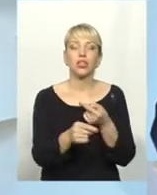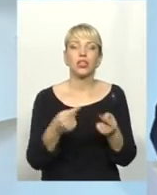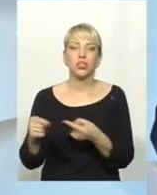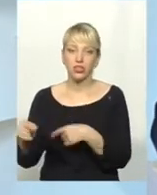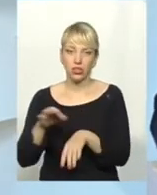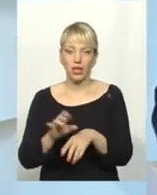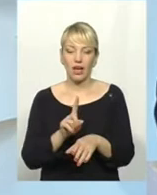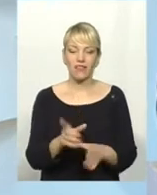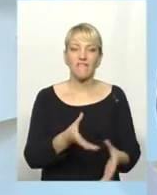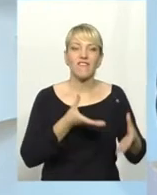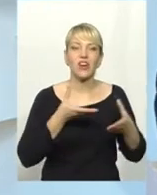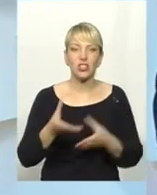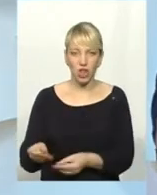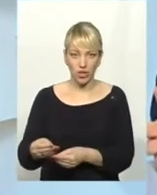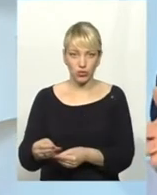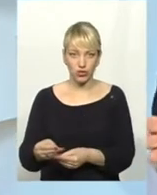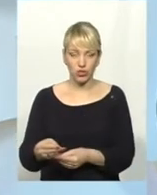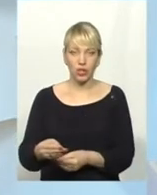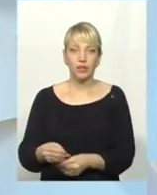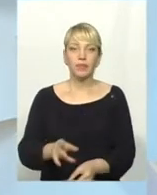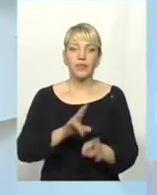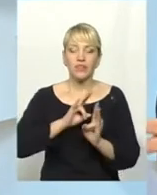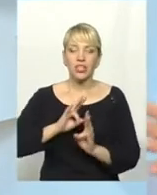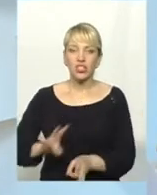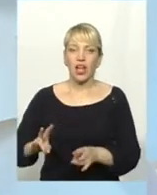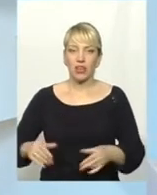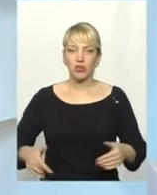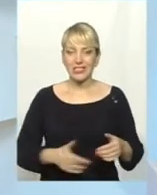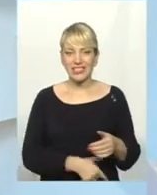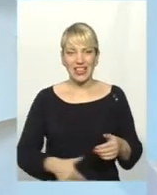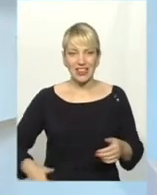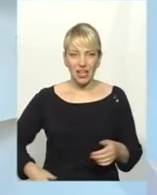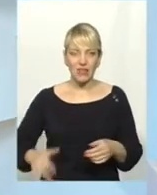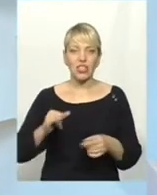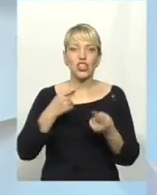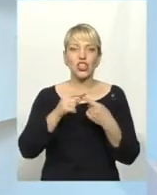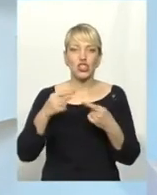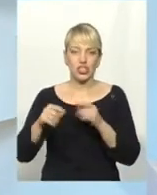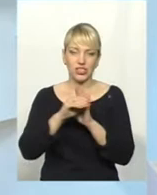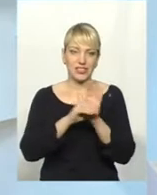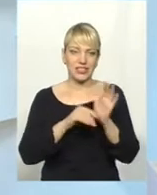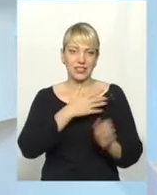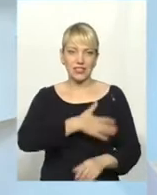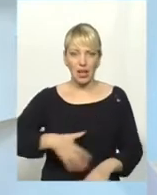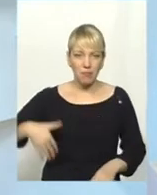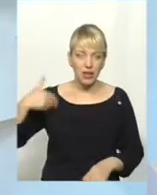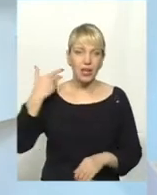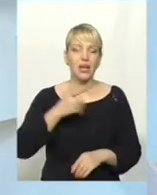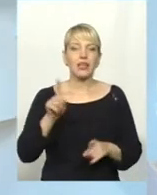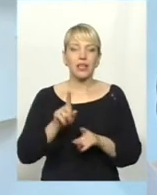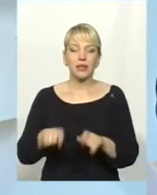вражають статевий апарат, інші органи системи, і передаються переважно з тим шляхом.